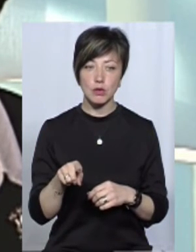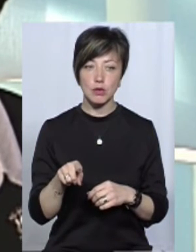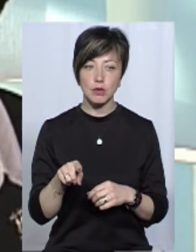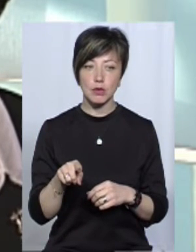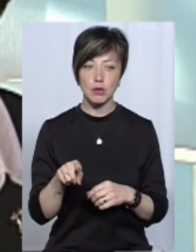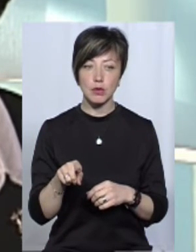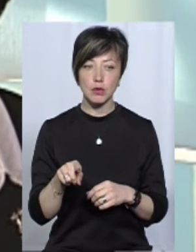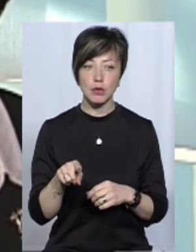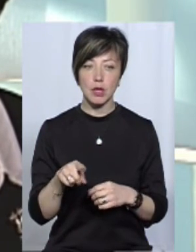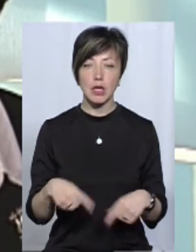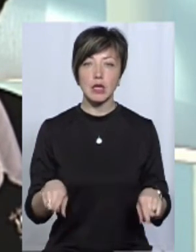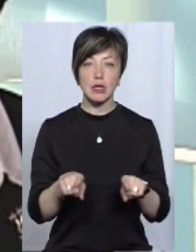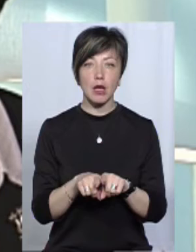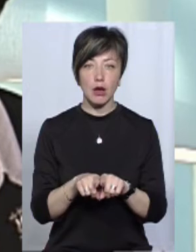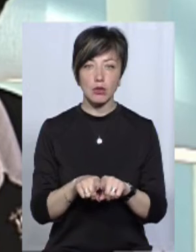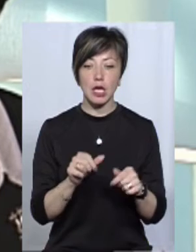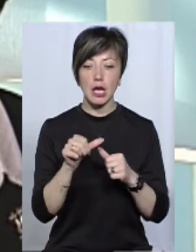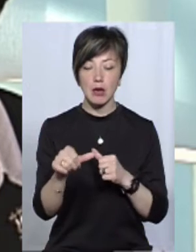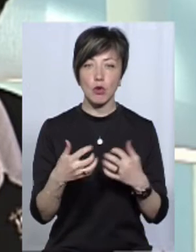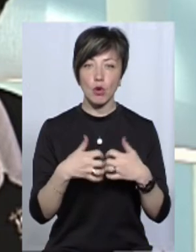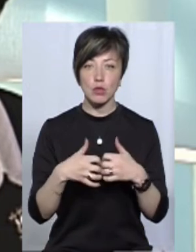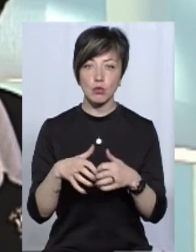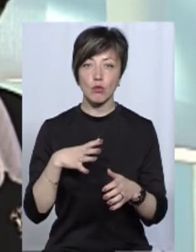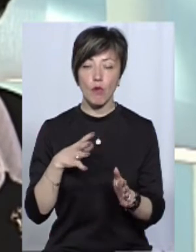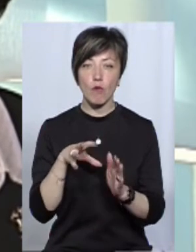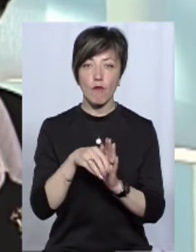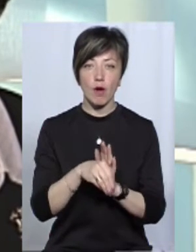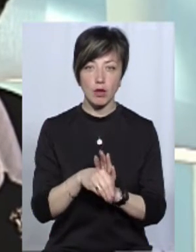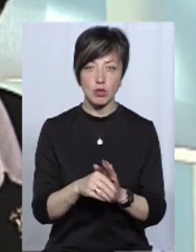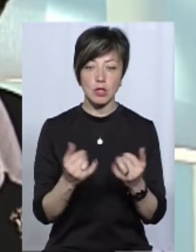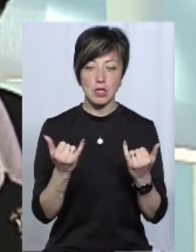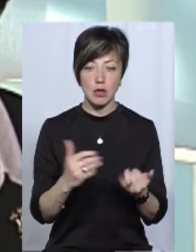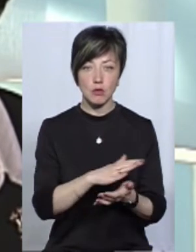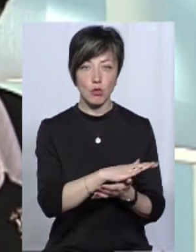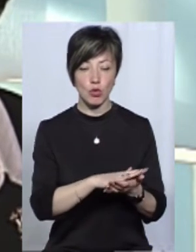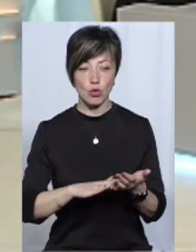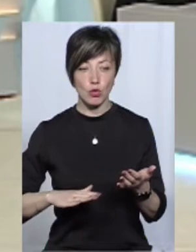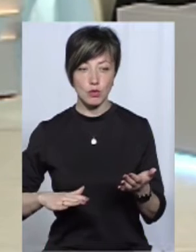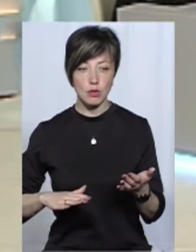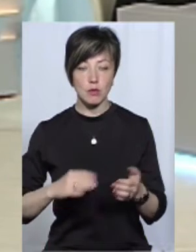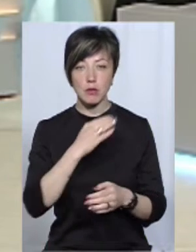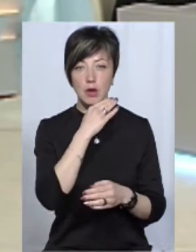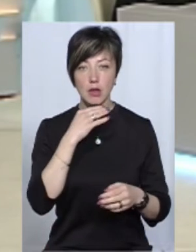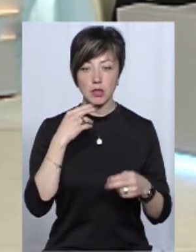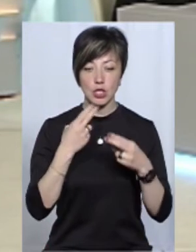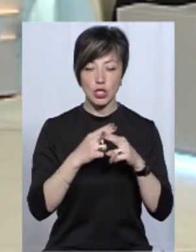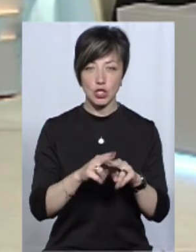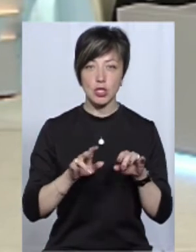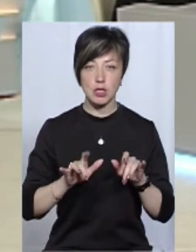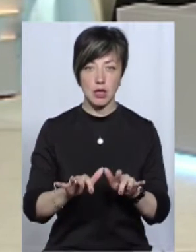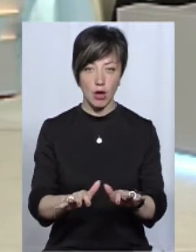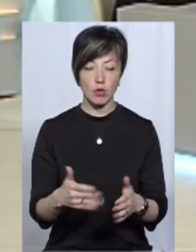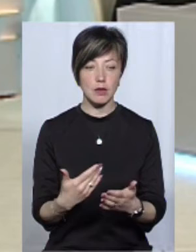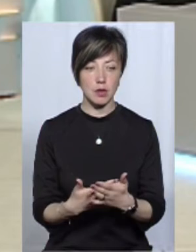Тому також, крім розрахунків, було впроваджено, і зараз продовжується впроваджувати, багато технічних заходів.